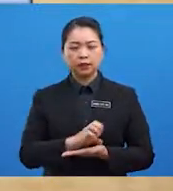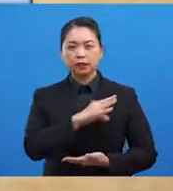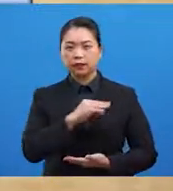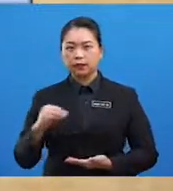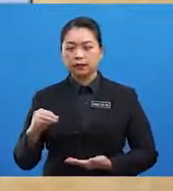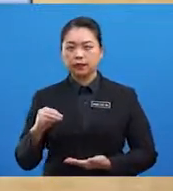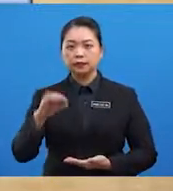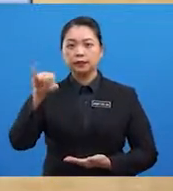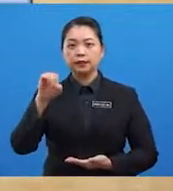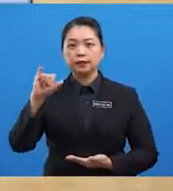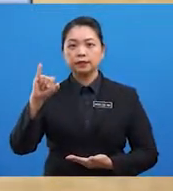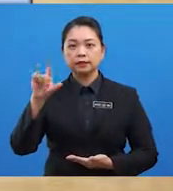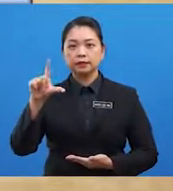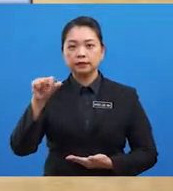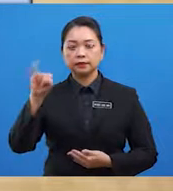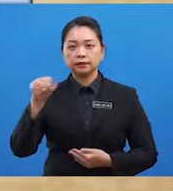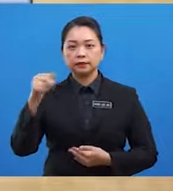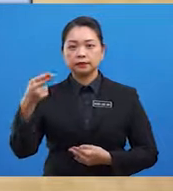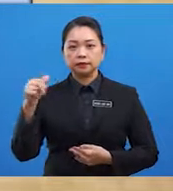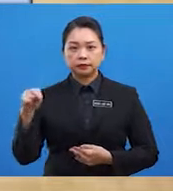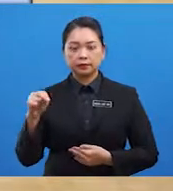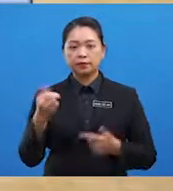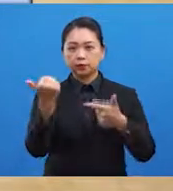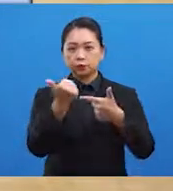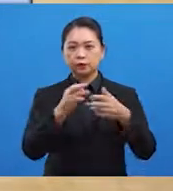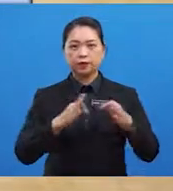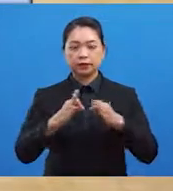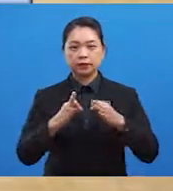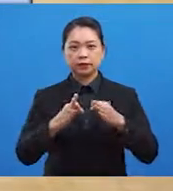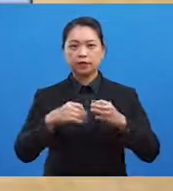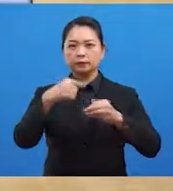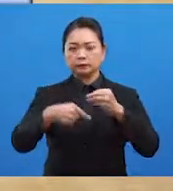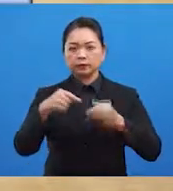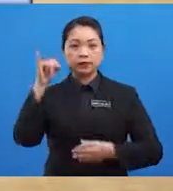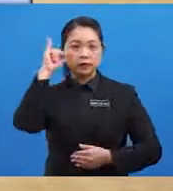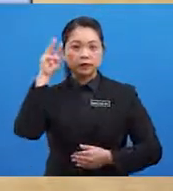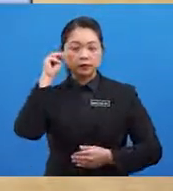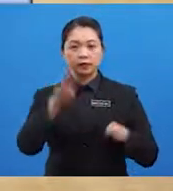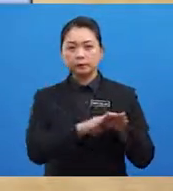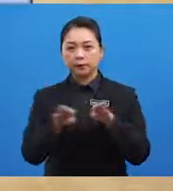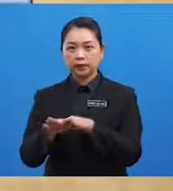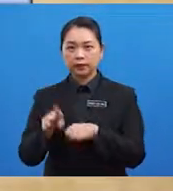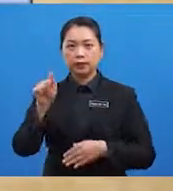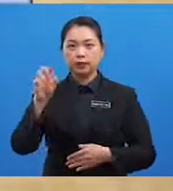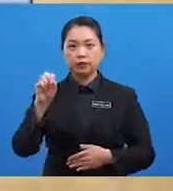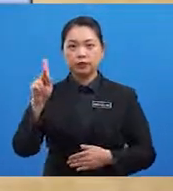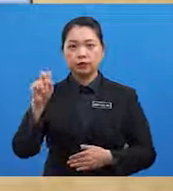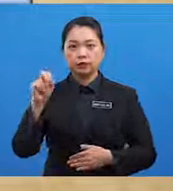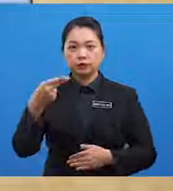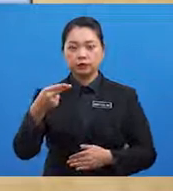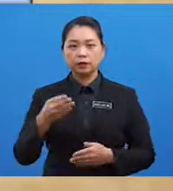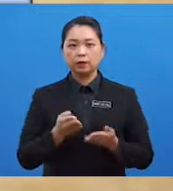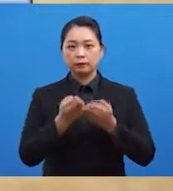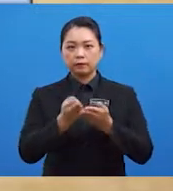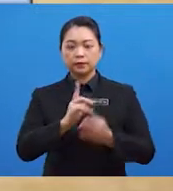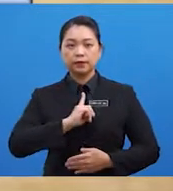penjelajahan Kedua, menjelaskan latar belakang Ibnu Majid sebagai tokoh pelayaran Islam